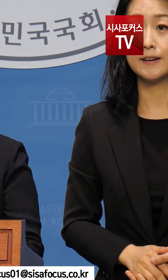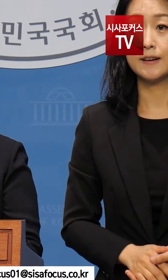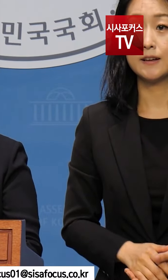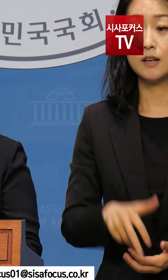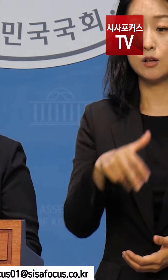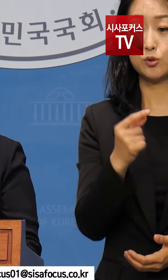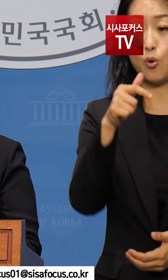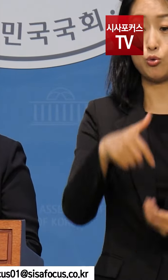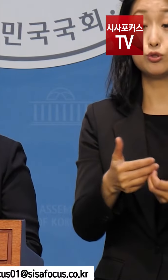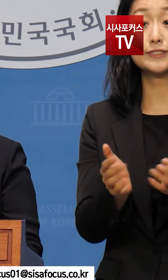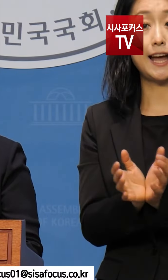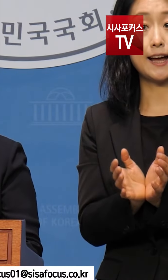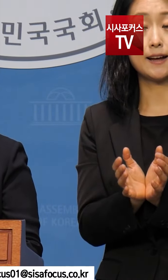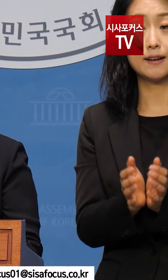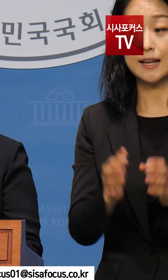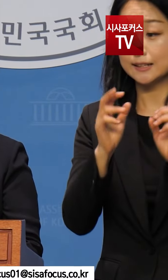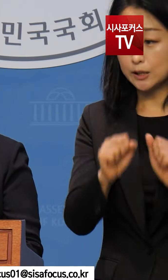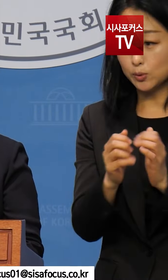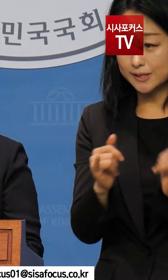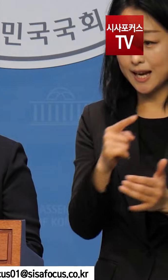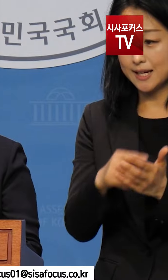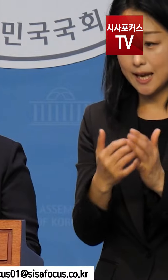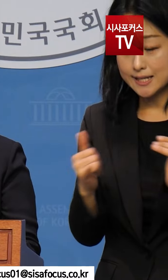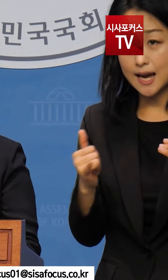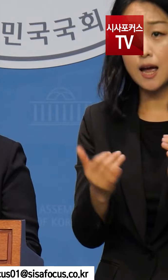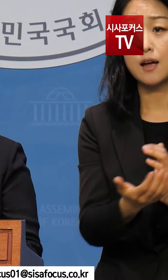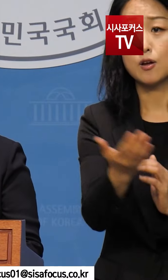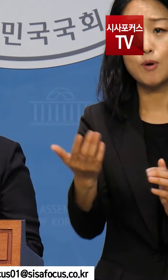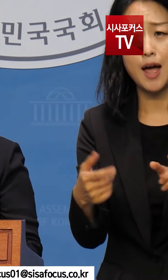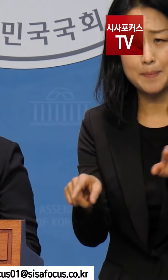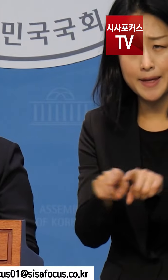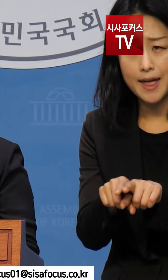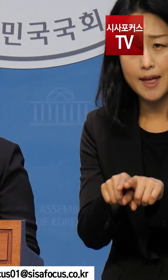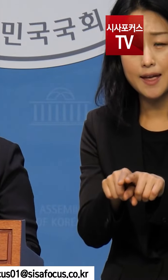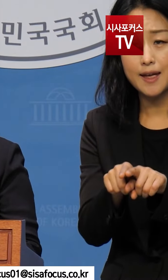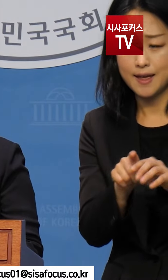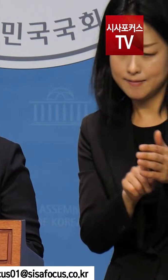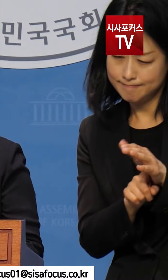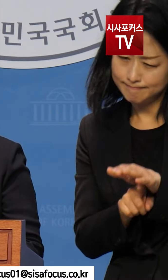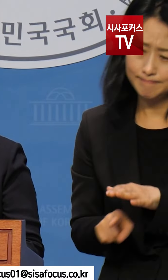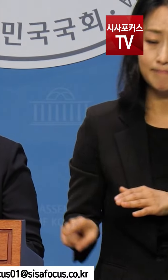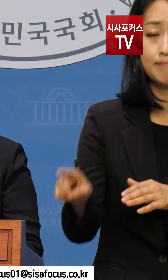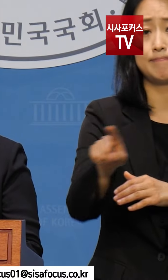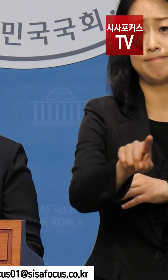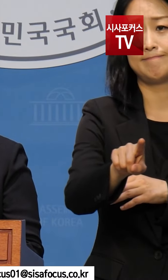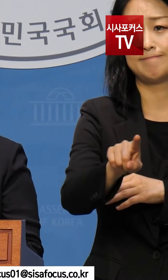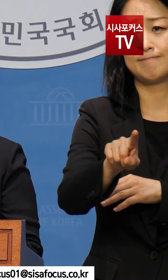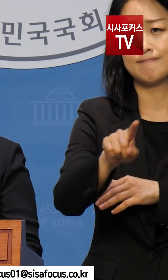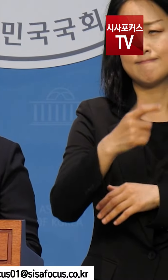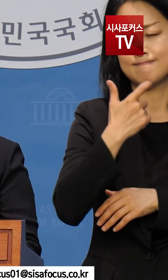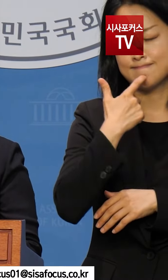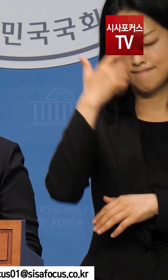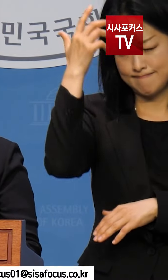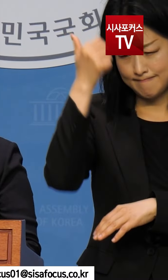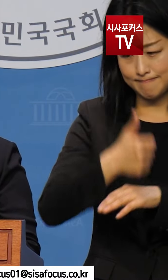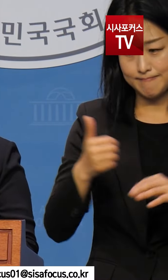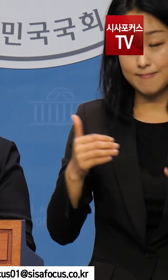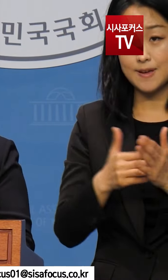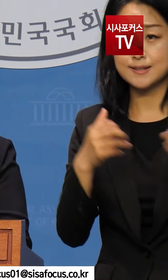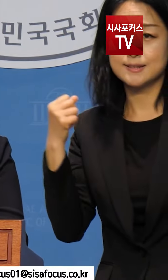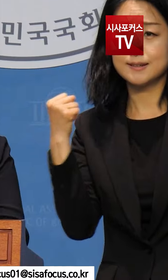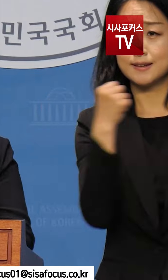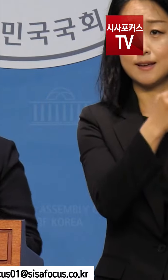조국 혁신당은 생존자 및 희생자 유가족과 함께 가장 맨 앞에서 가장 끝까지 마지막까지 함께